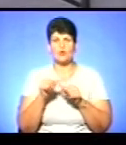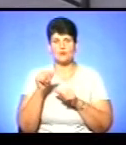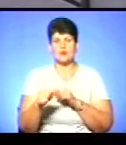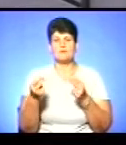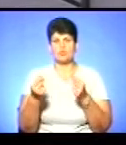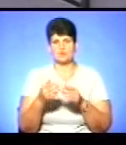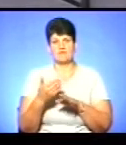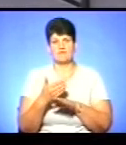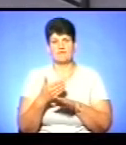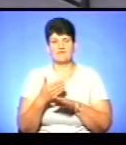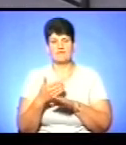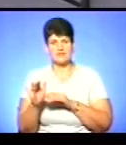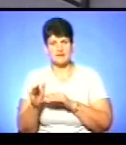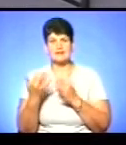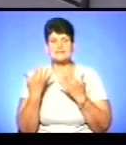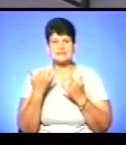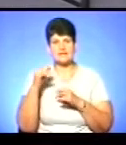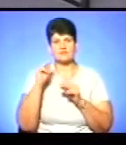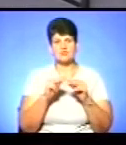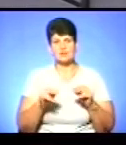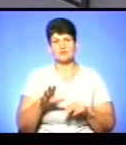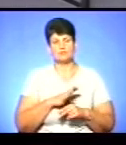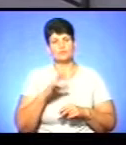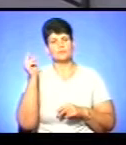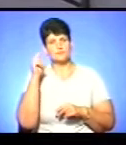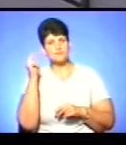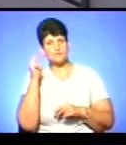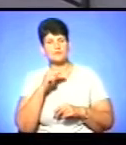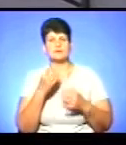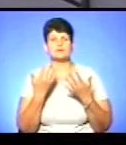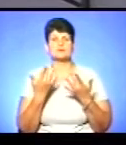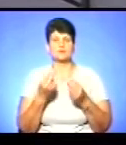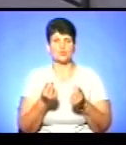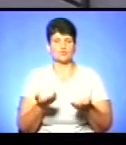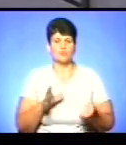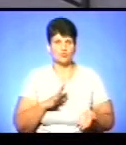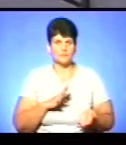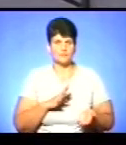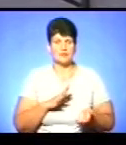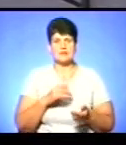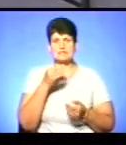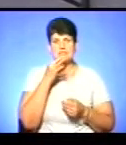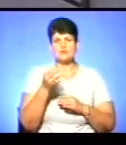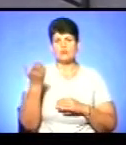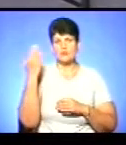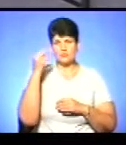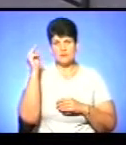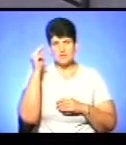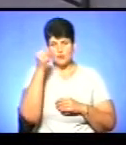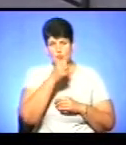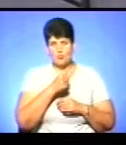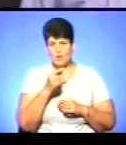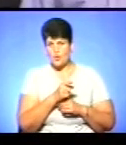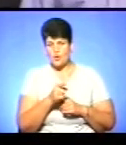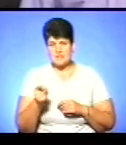виділялися. Скільки вчителів пройшло таку перепідготовку, скільки це коштувало, і в чому суть цієї перепідготовки? Я вам скажу, що в минулому навчальному році, взагалі,